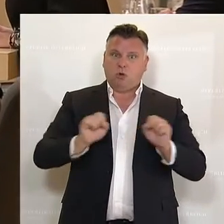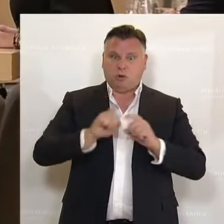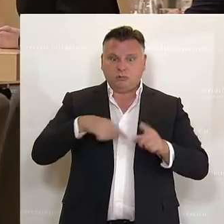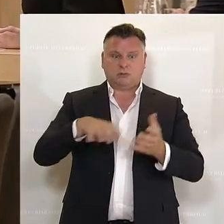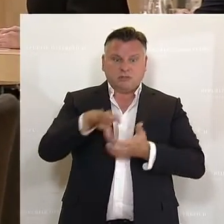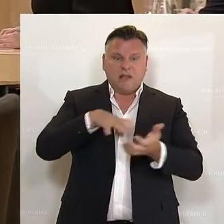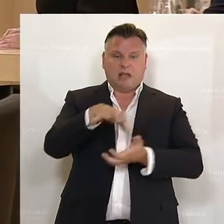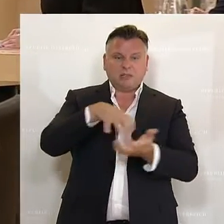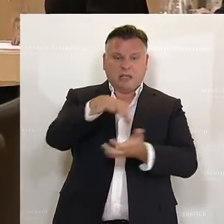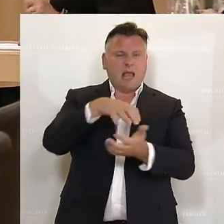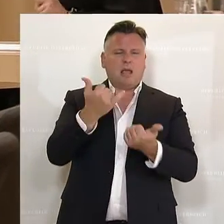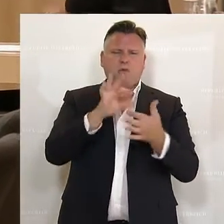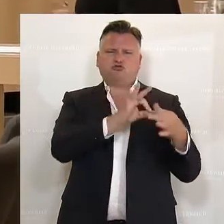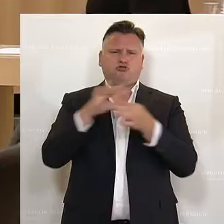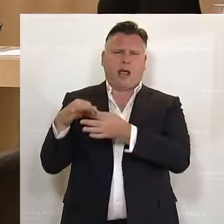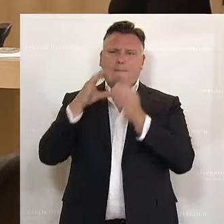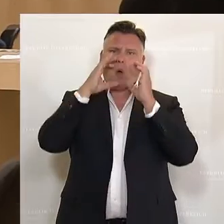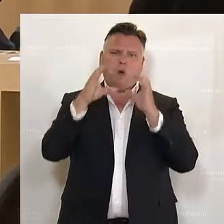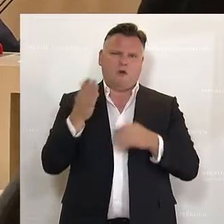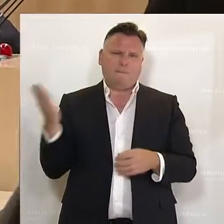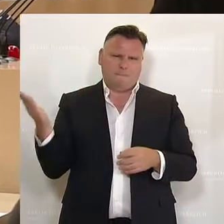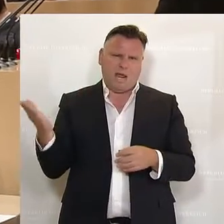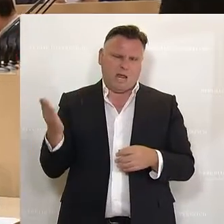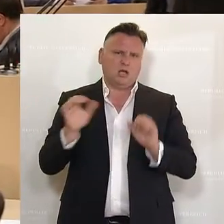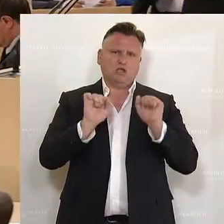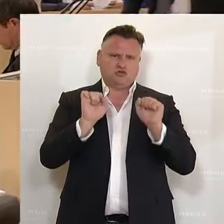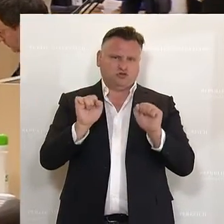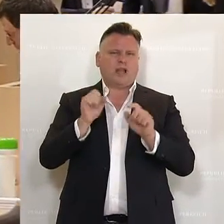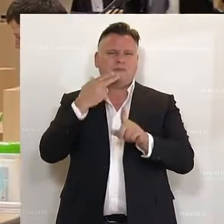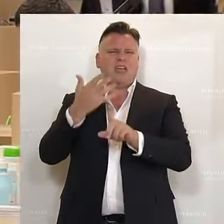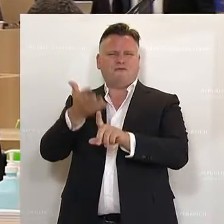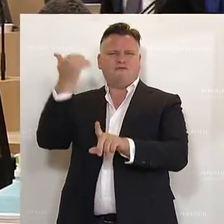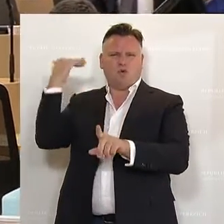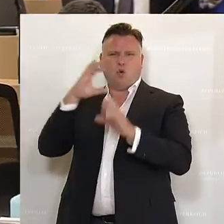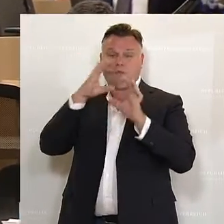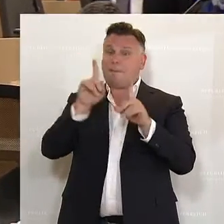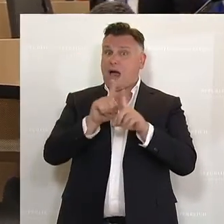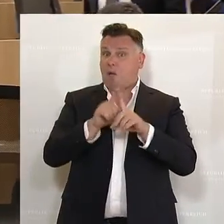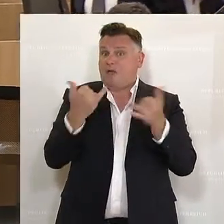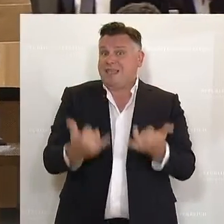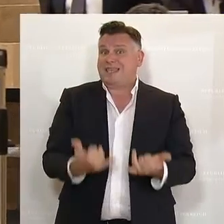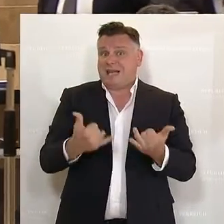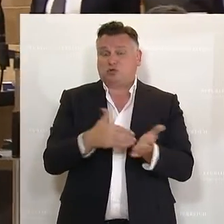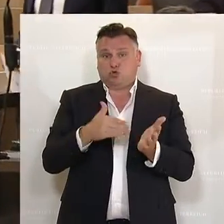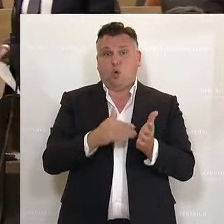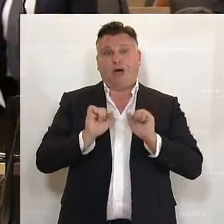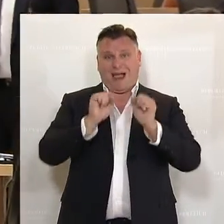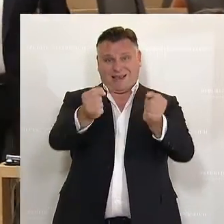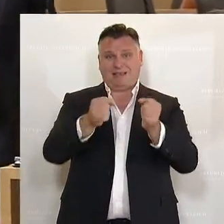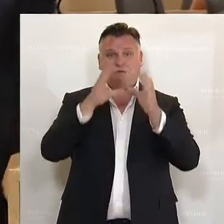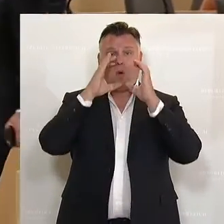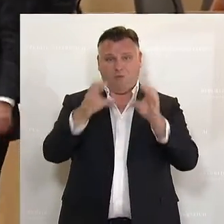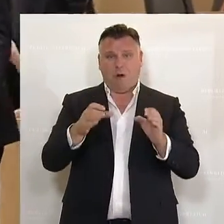alle im Zusammenhang mit der ÖVP, nämlich alle im Zusammenhang mit ehemaligen, aber auch aktiven Spitzenrepräsentantinnen der